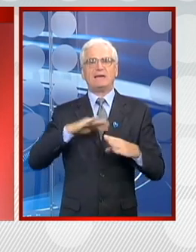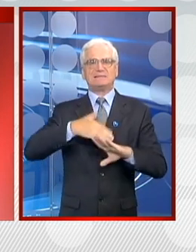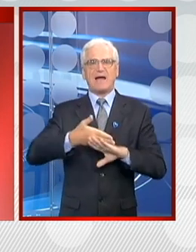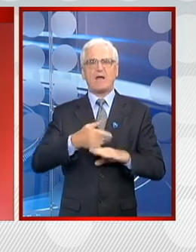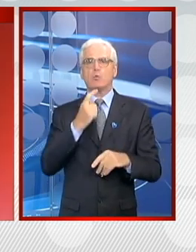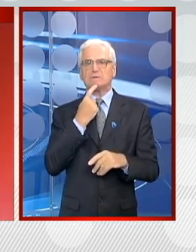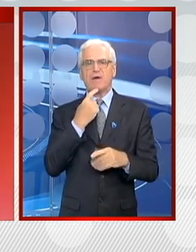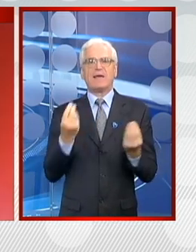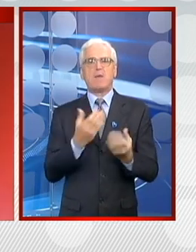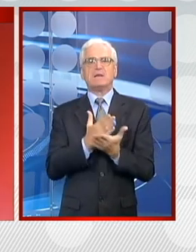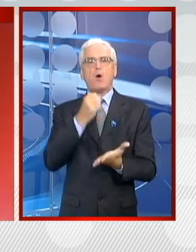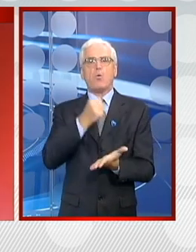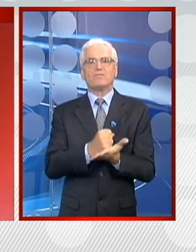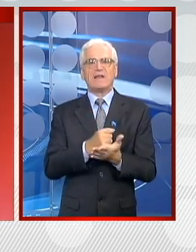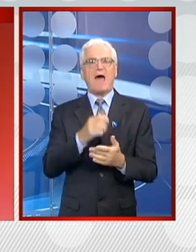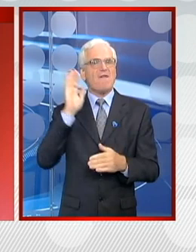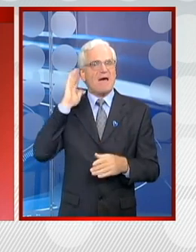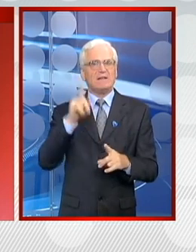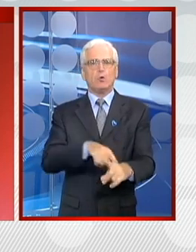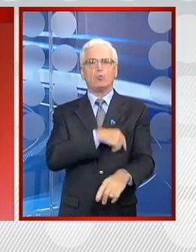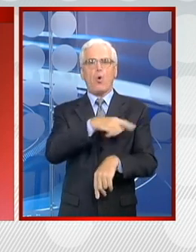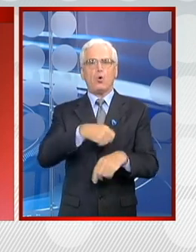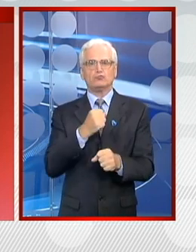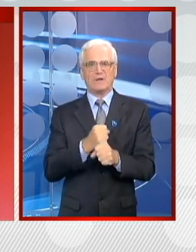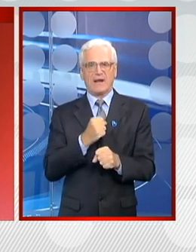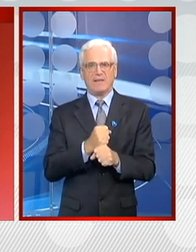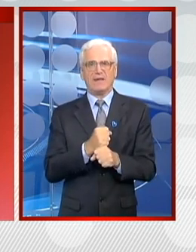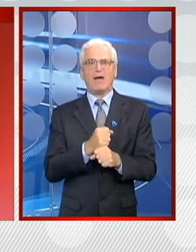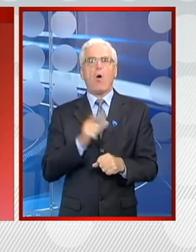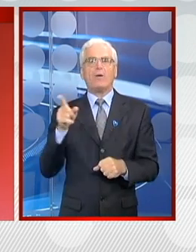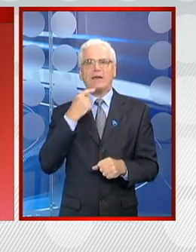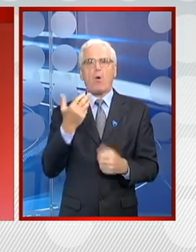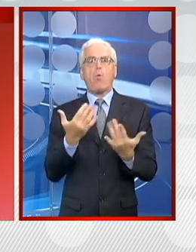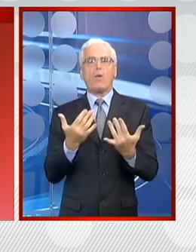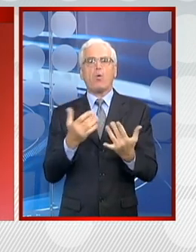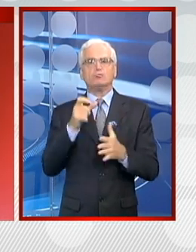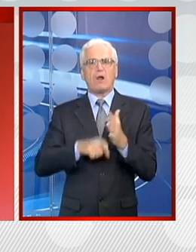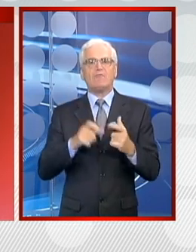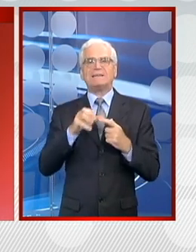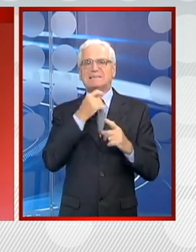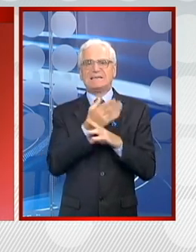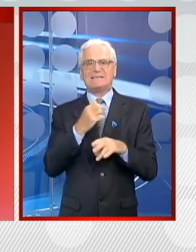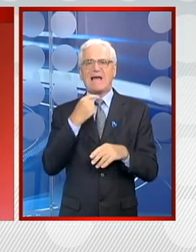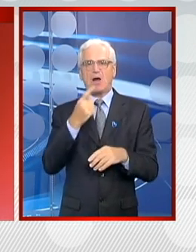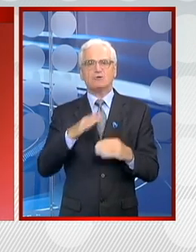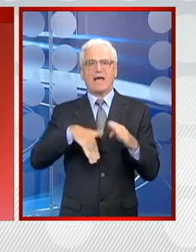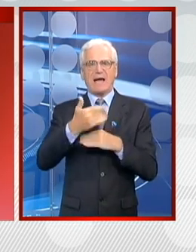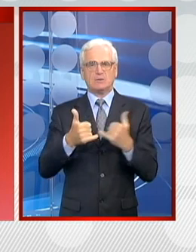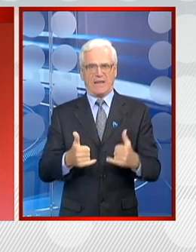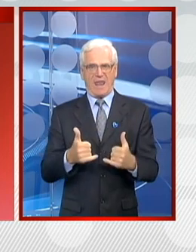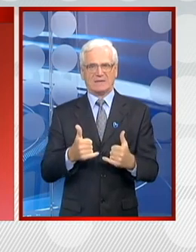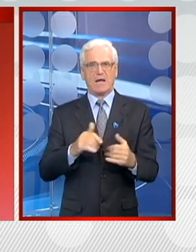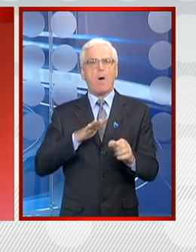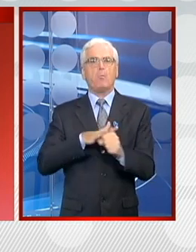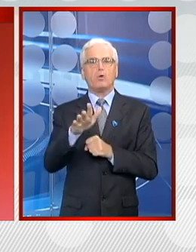kome bi se utvrdila vladina strategija. Cipres je naveo da ukoliko se člonovi Sirize izjasne kasnije u toku dana